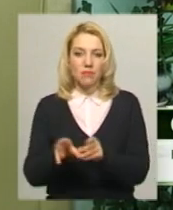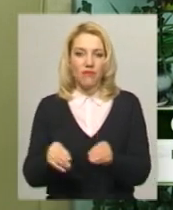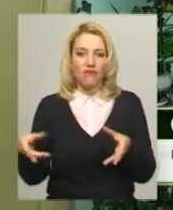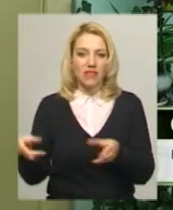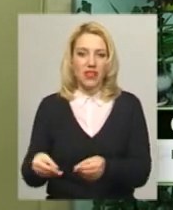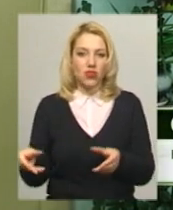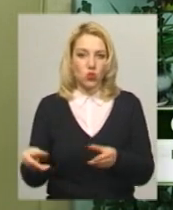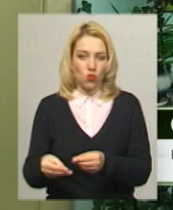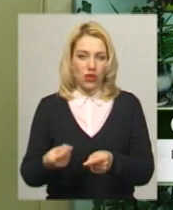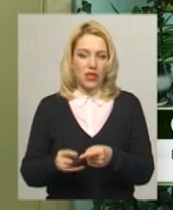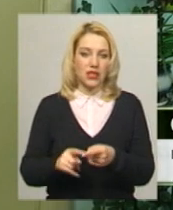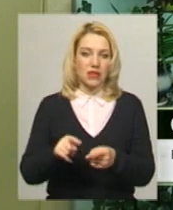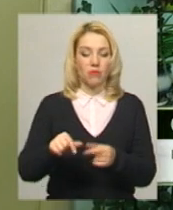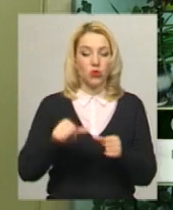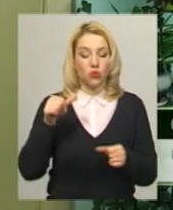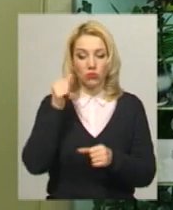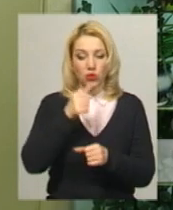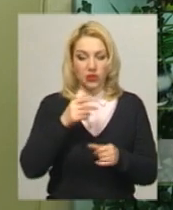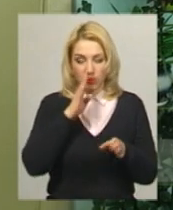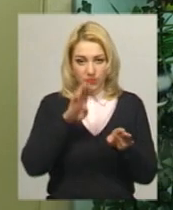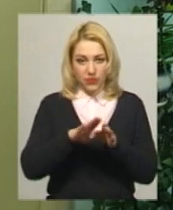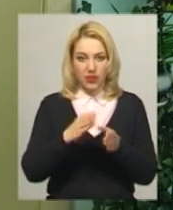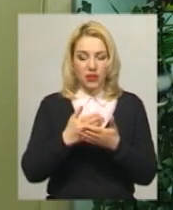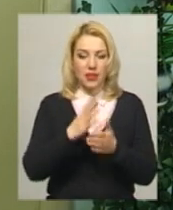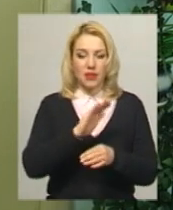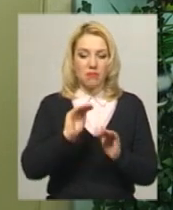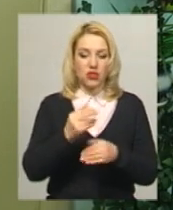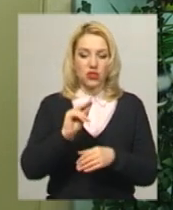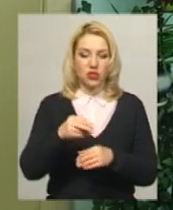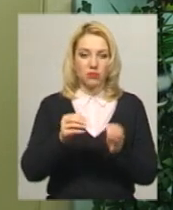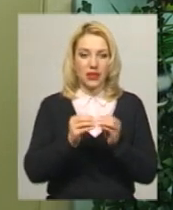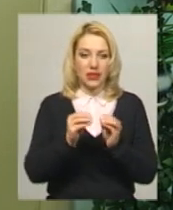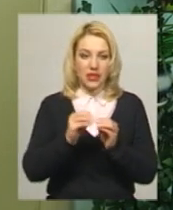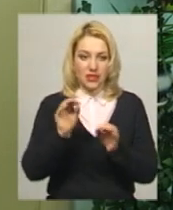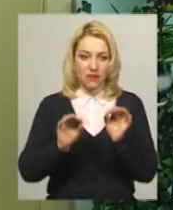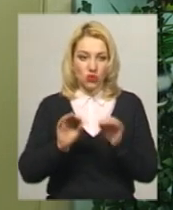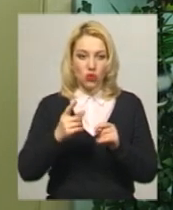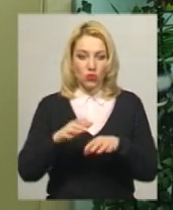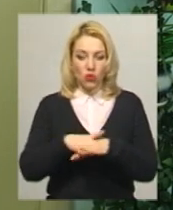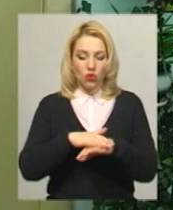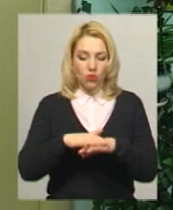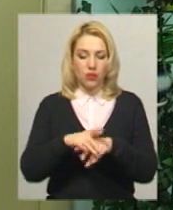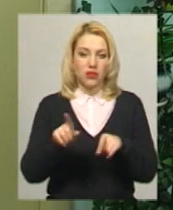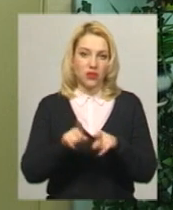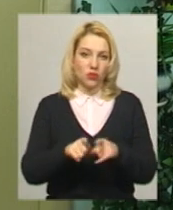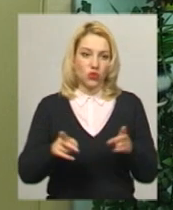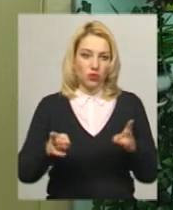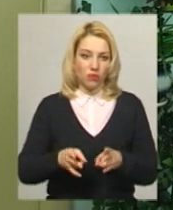минулому році це має бути не менше 10%. Тому громади ж мають теж